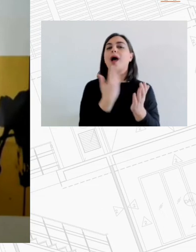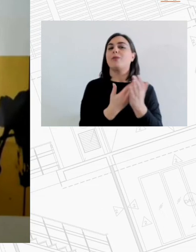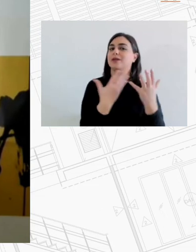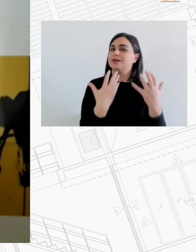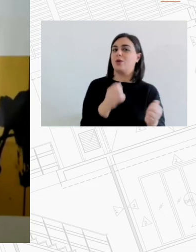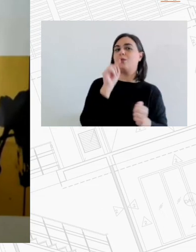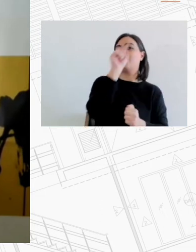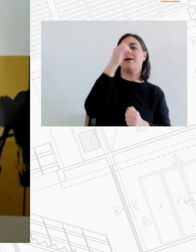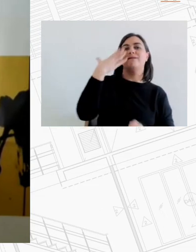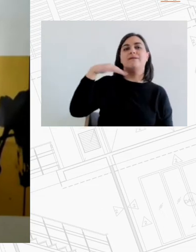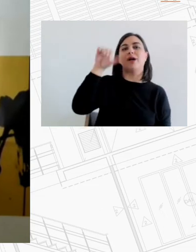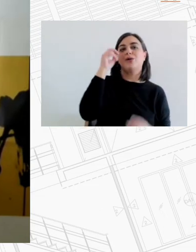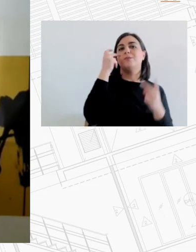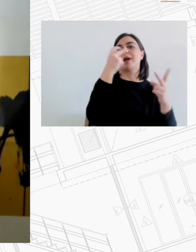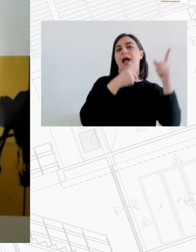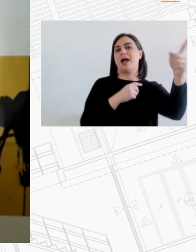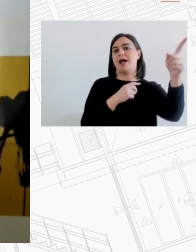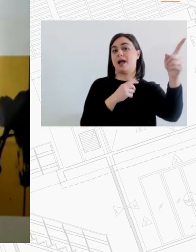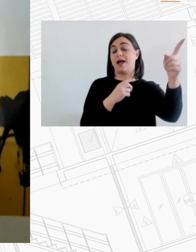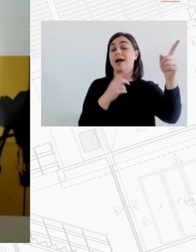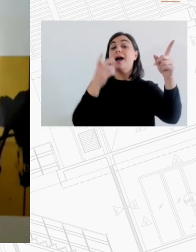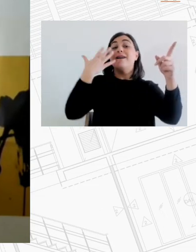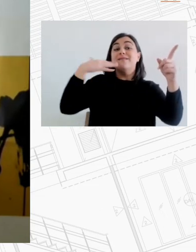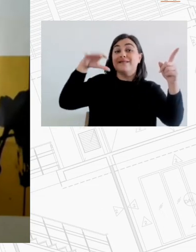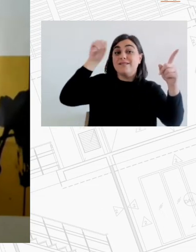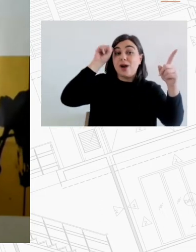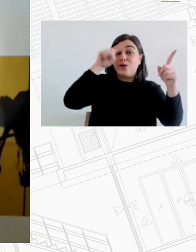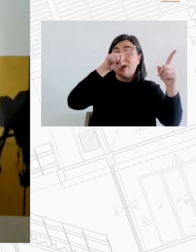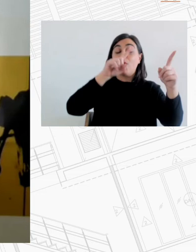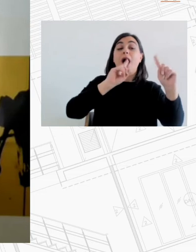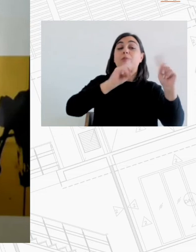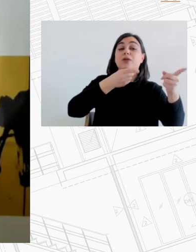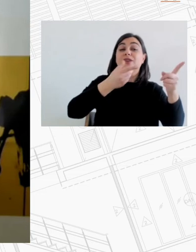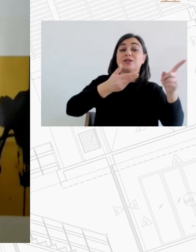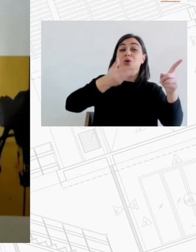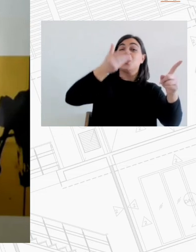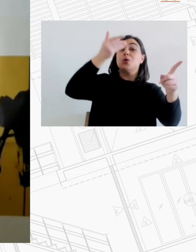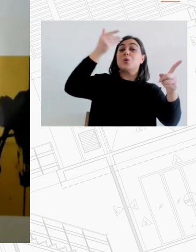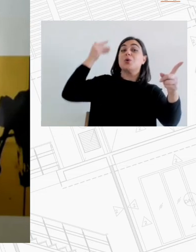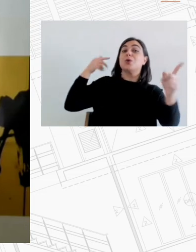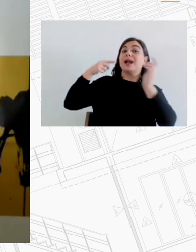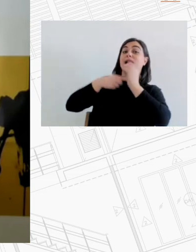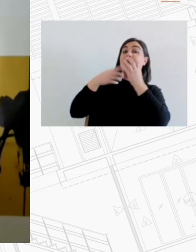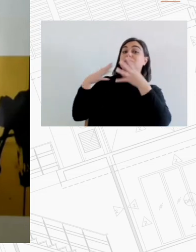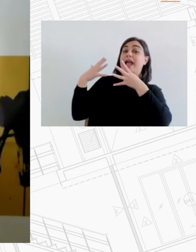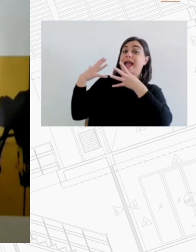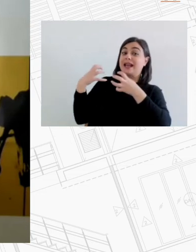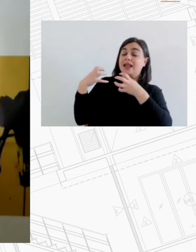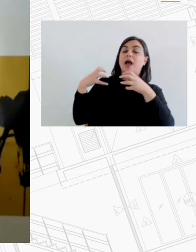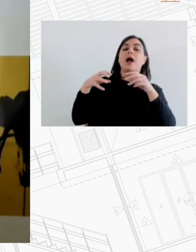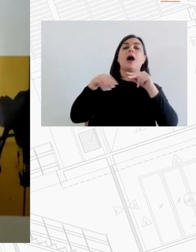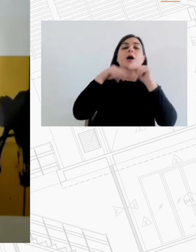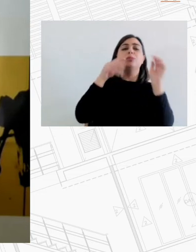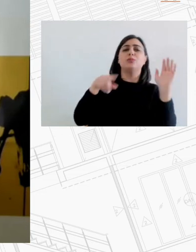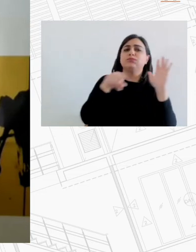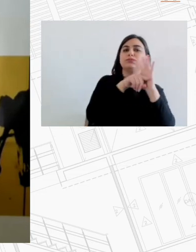απόφαση η οποία ελήφθηκε το Βερολίνο δέχτηκε τις συνέπειες της πολύ αργότερα πλέον έχει δημιουργήσει μία συνθήκη,